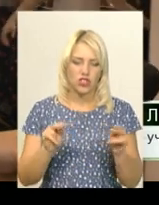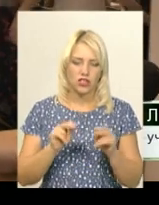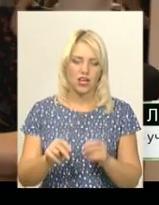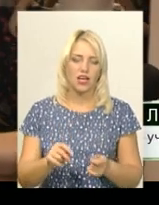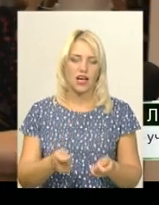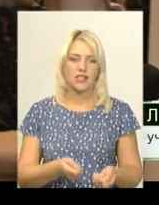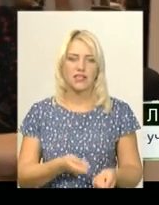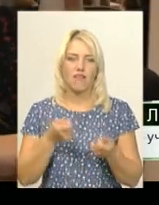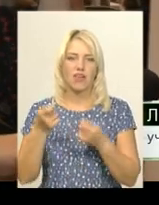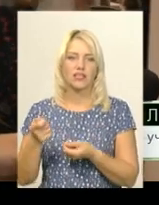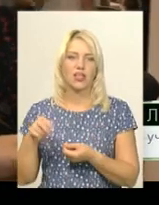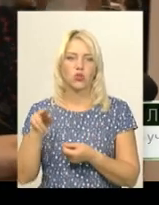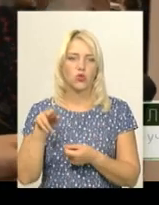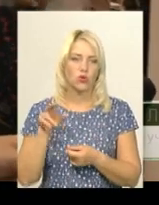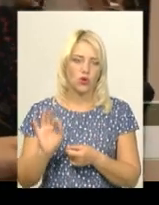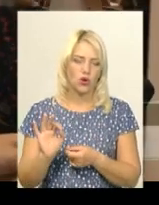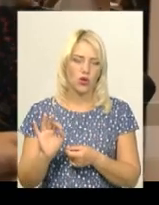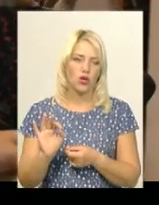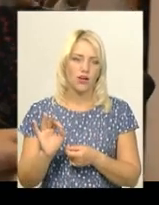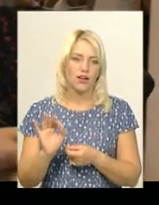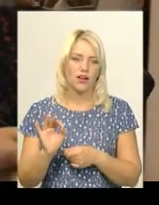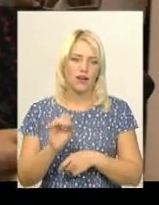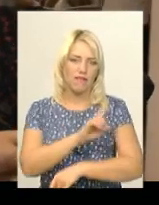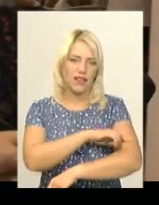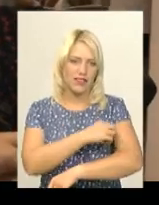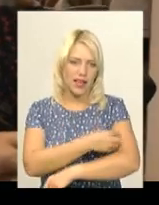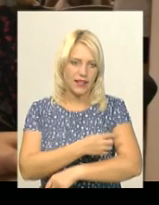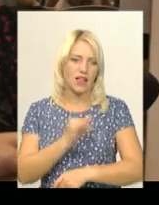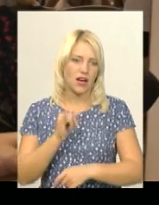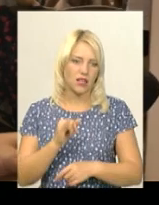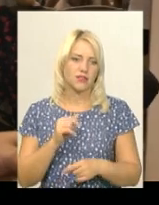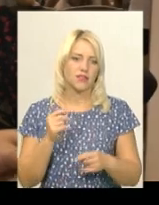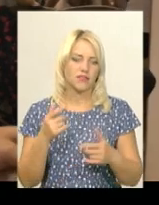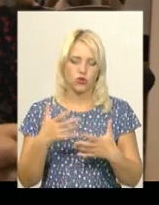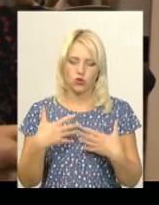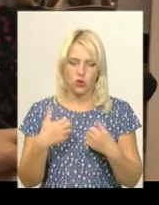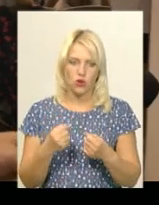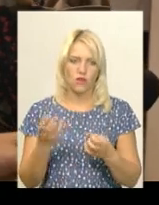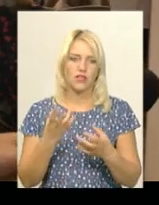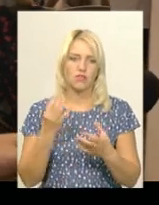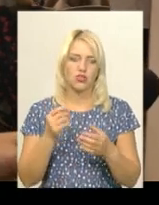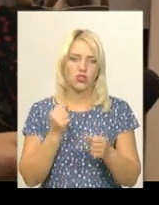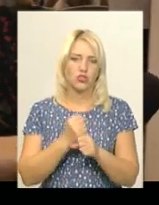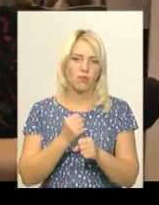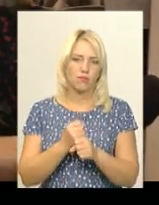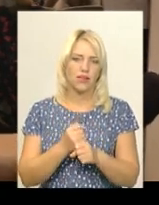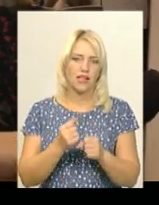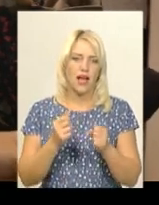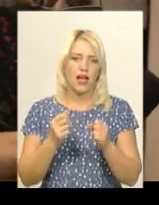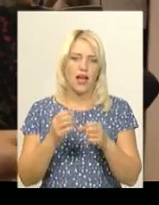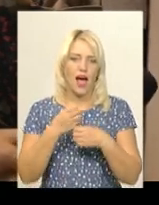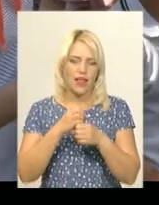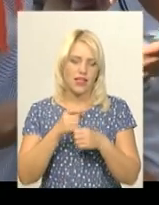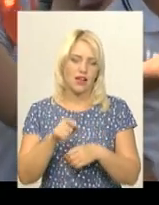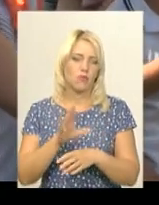ветеринара, і вона почти здорова, їй ще треба зробити пару аналізів, вона буде як